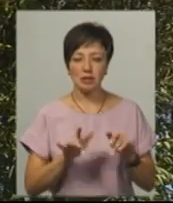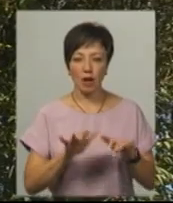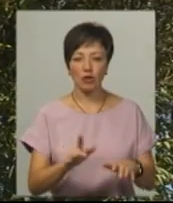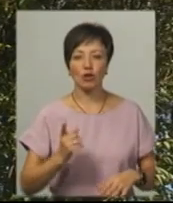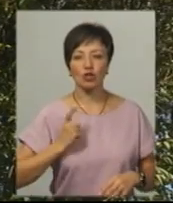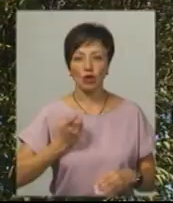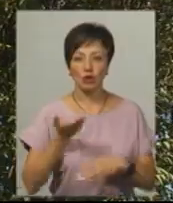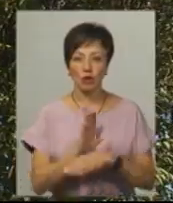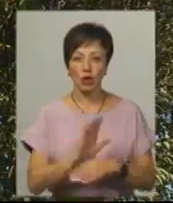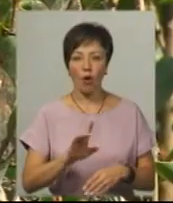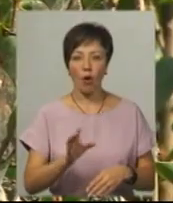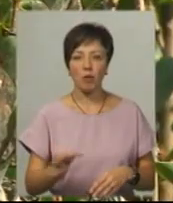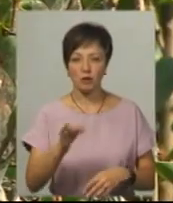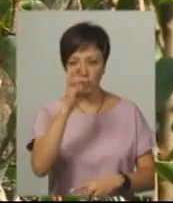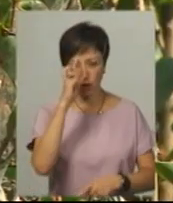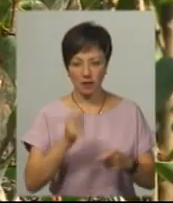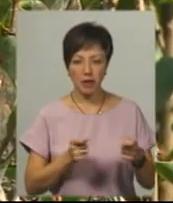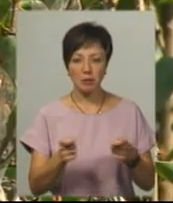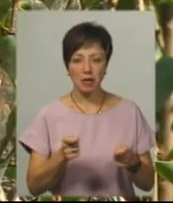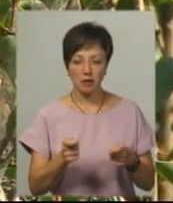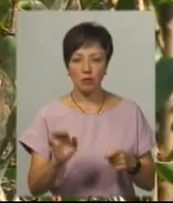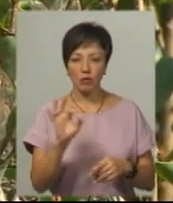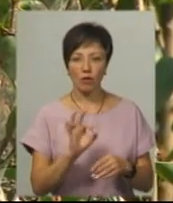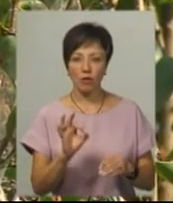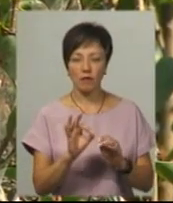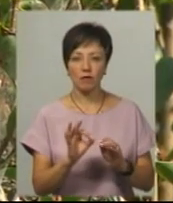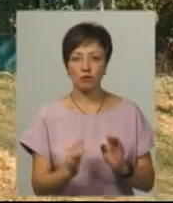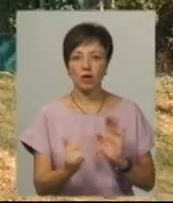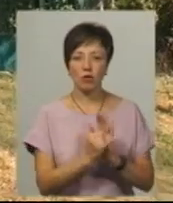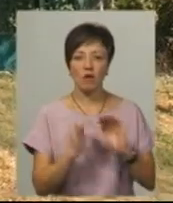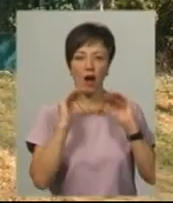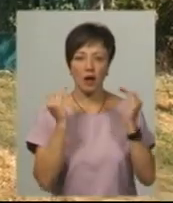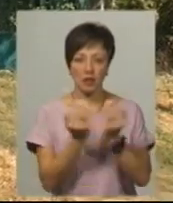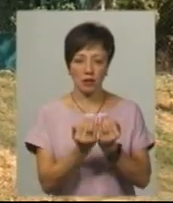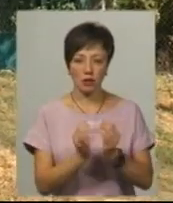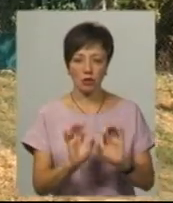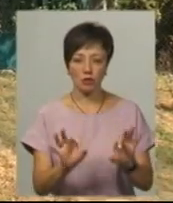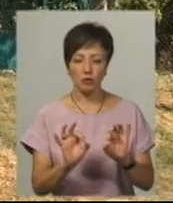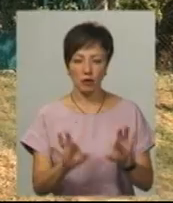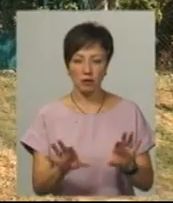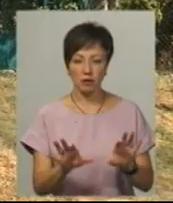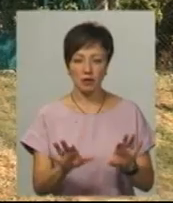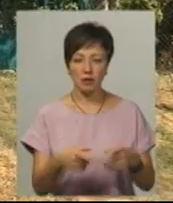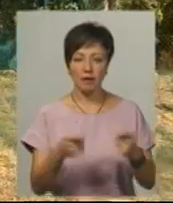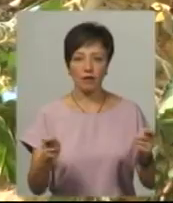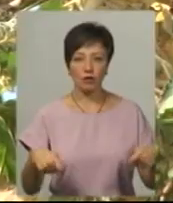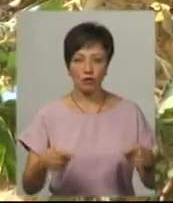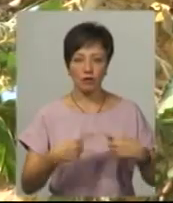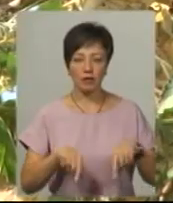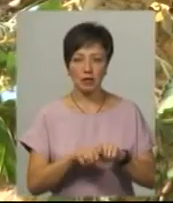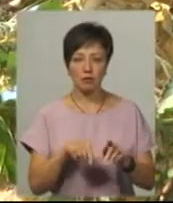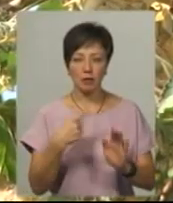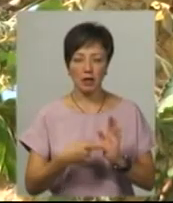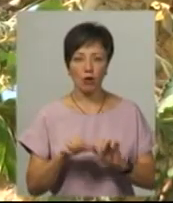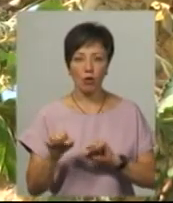розпорядження Хмельницької обласної державної адміністрації щодо встановлення карантину, розповідає Вікторія Шевчук, завідувачка відділу з